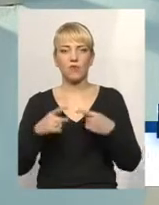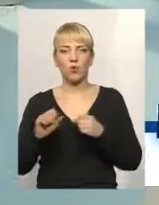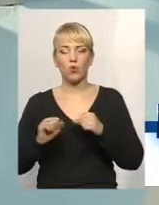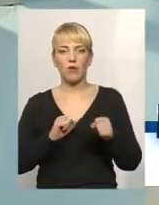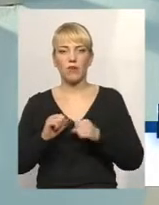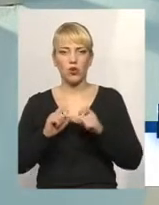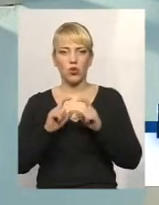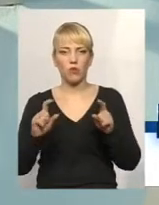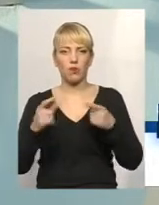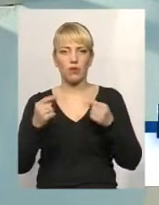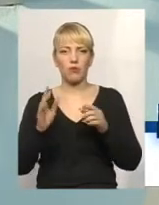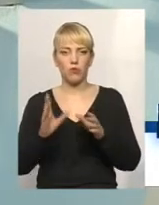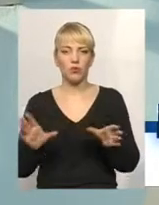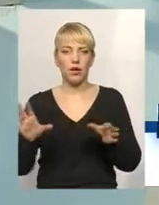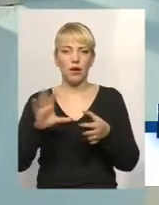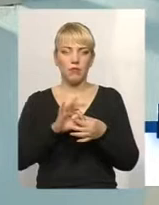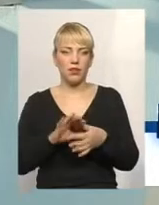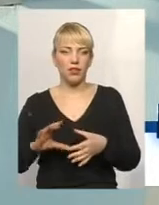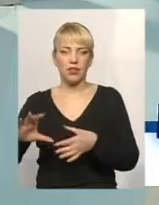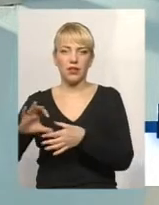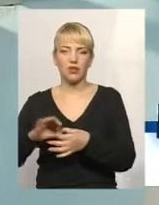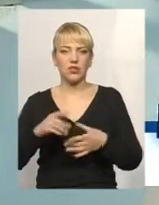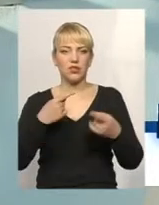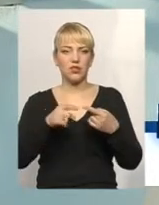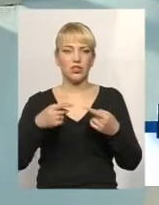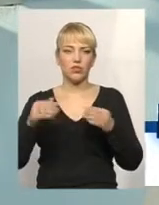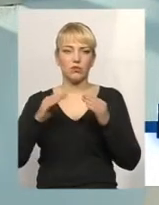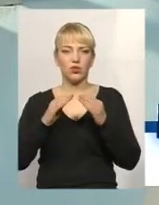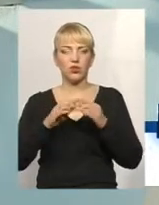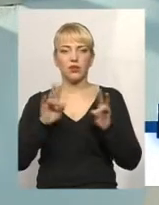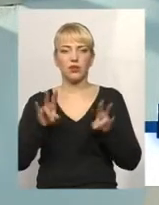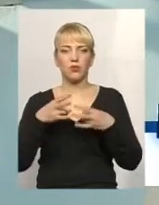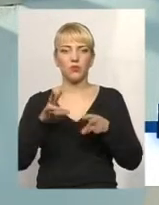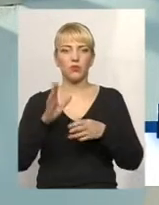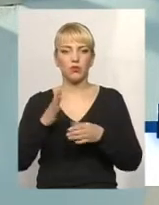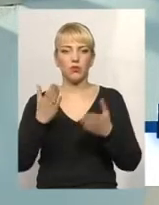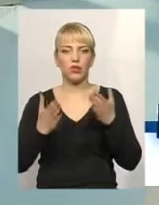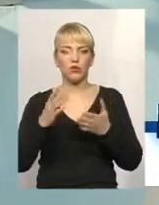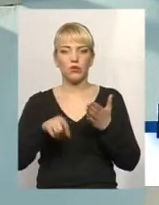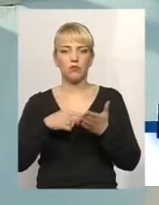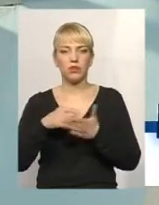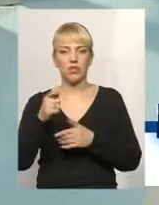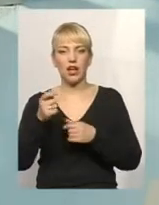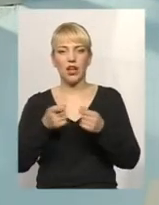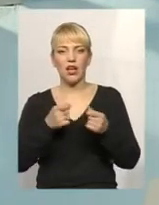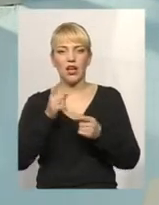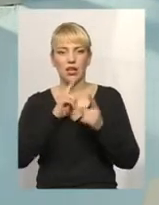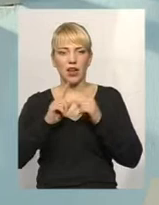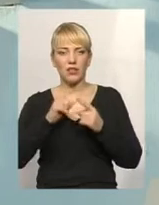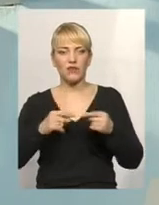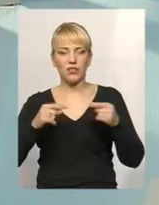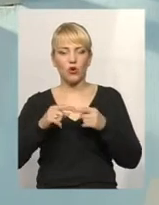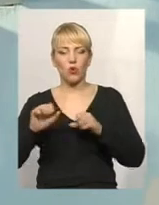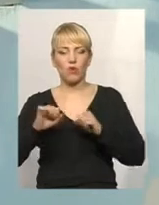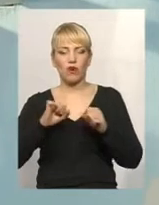до якої будуть приєднуватись всі інші будинки. Тобто, не потрібно буде, якщо міська рада визначить управляючу компанію, вона